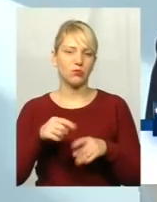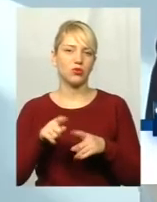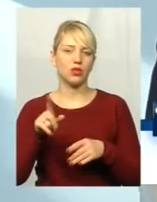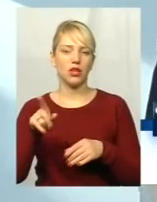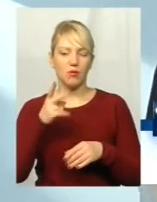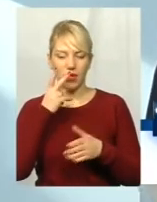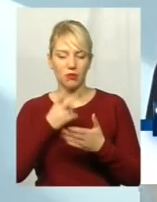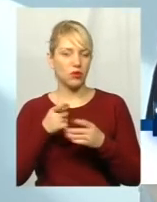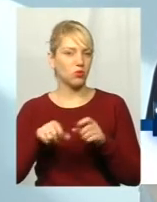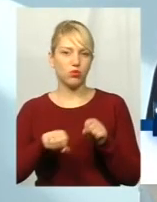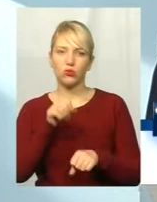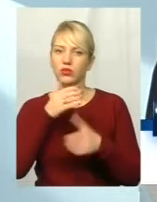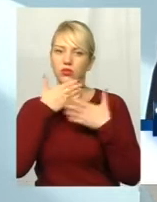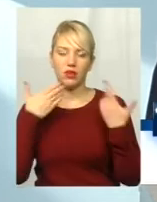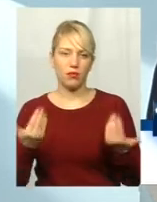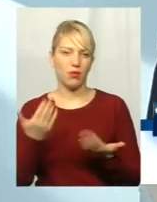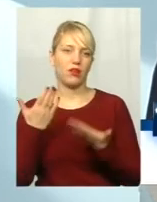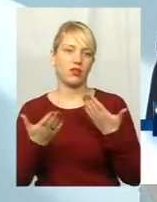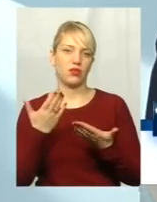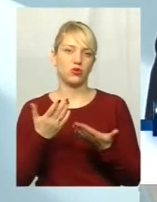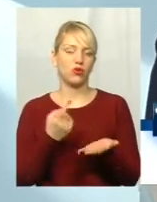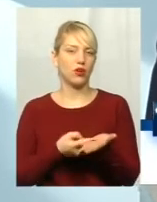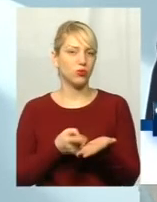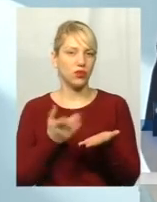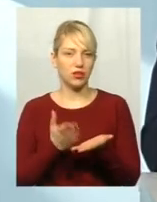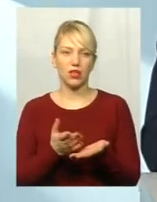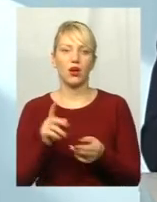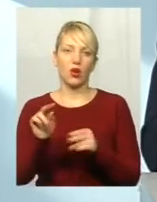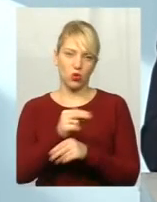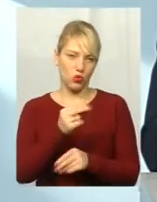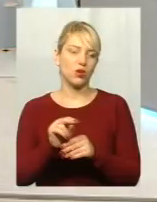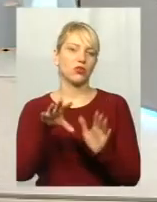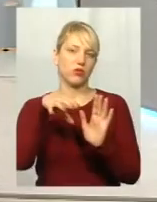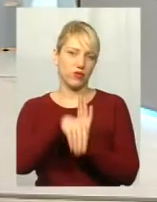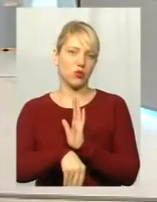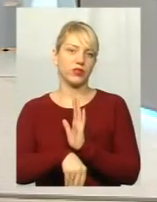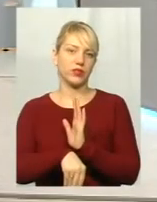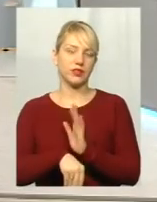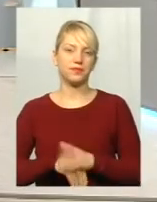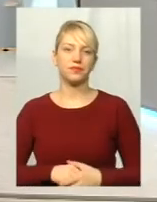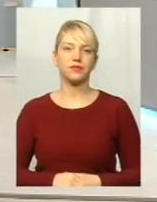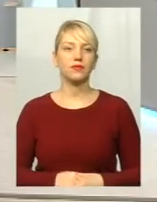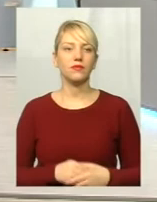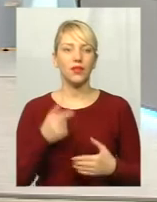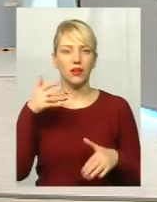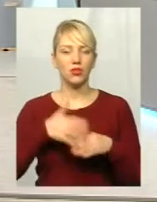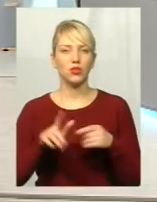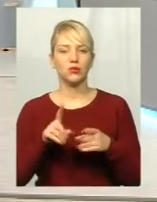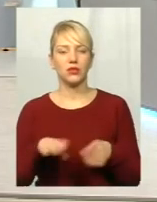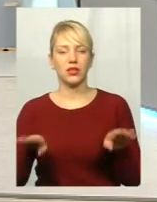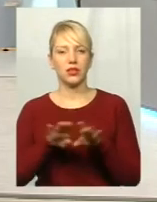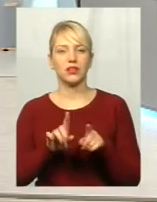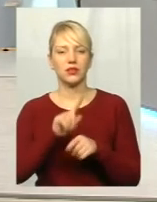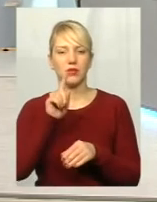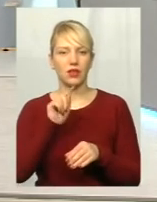Порушення тут такого немає. Якщо є обґрунтування, корективи вони вносяться. Тобто, я зрозумів, то щоб закрити питання з цими